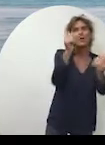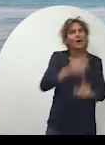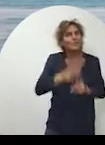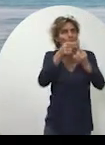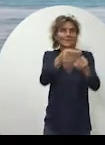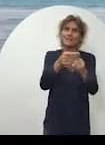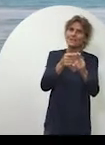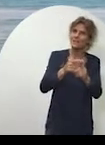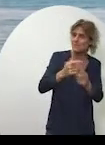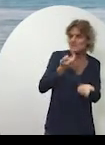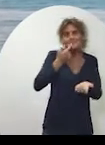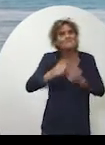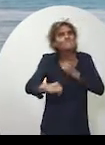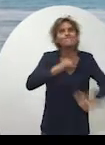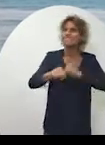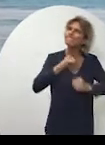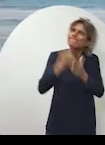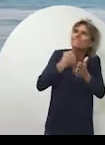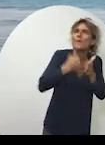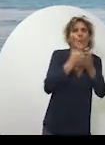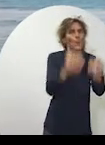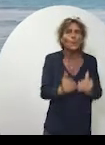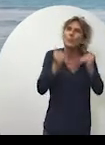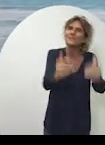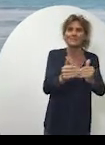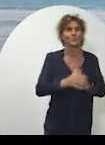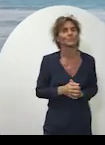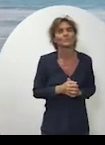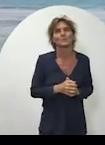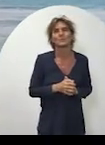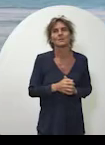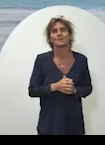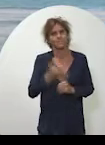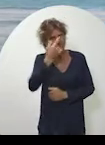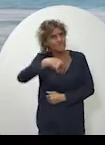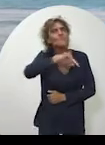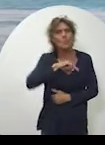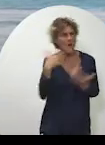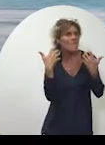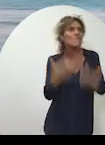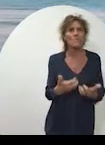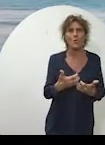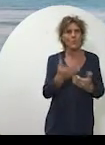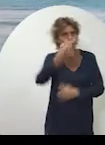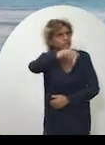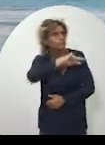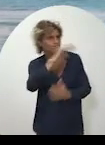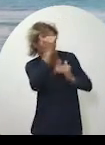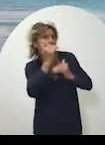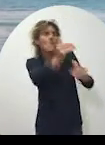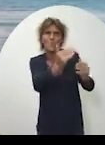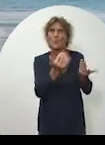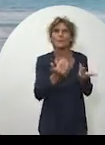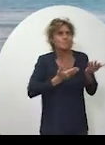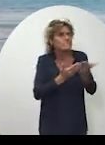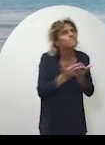'optimisme, de conviction et de détermination que je tiens à vous adresser. Je crois en notre volonté, en notre capacité